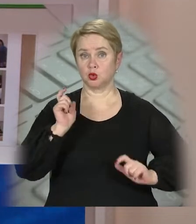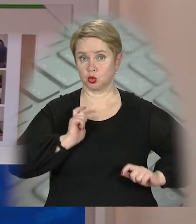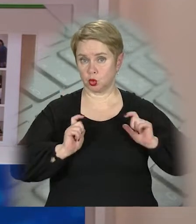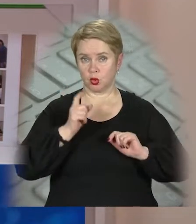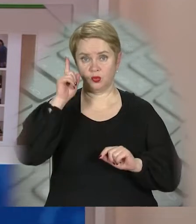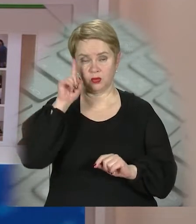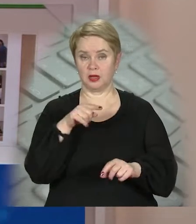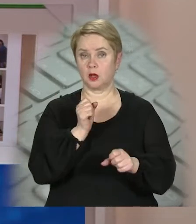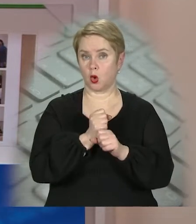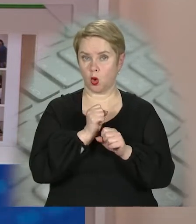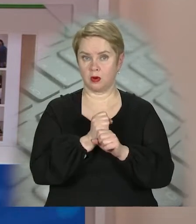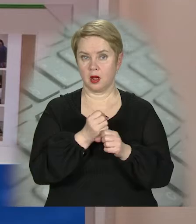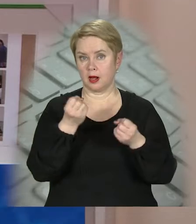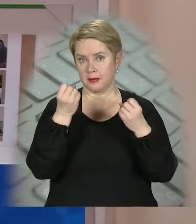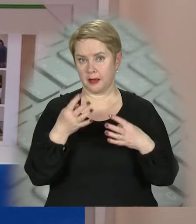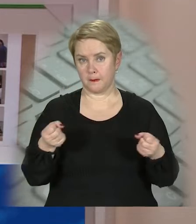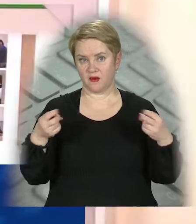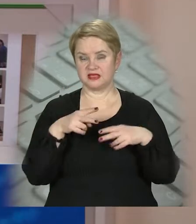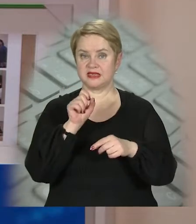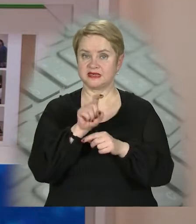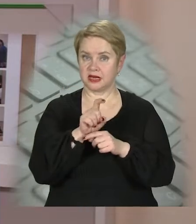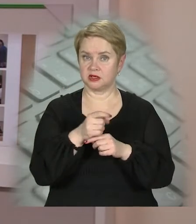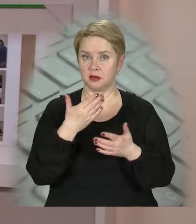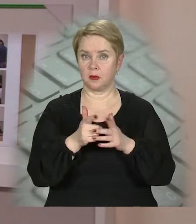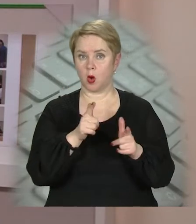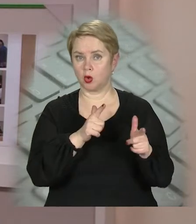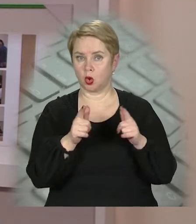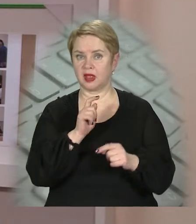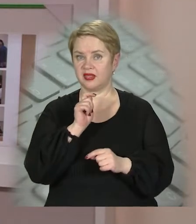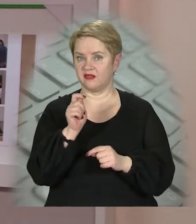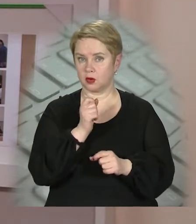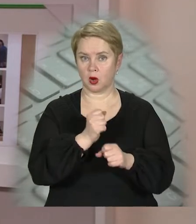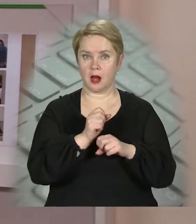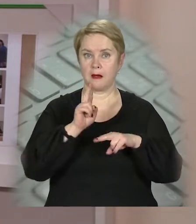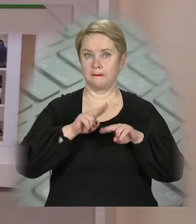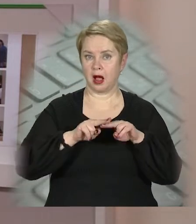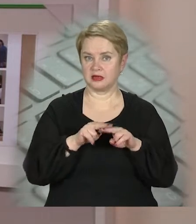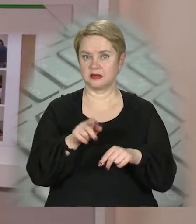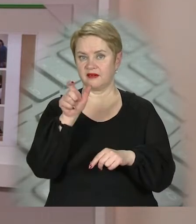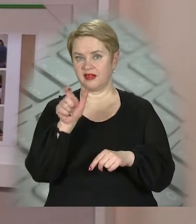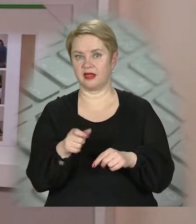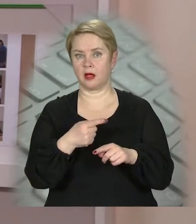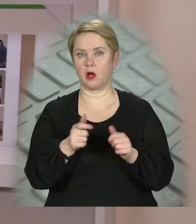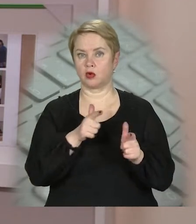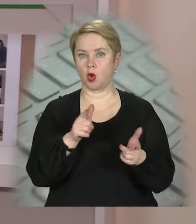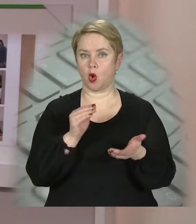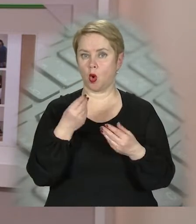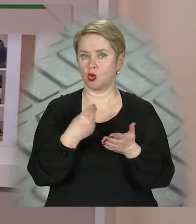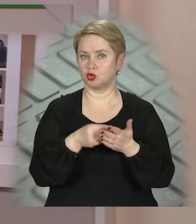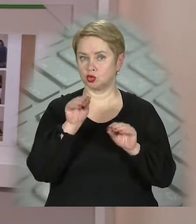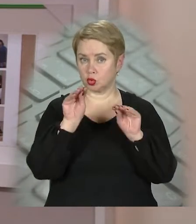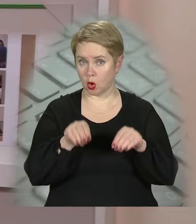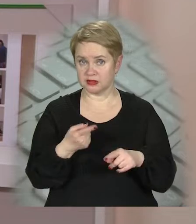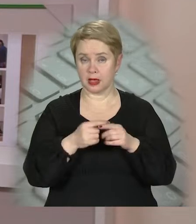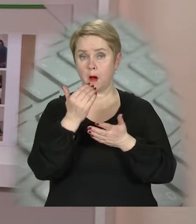він не вміє робити дуже елементарні професійні задачі. Наприклад, готувати інтерв'ю, робити паспорт-евент, готувати кошториси. Тому